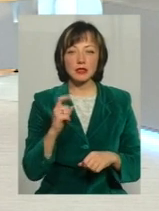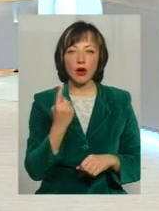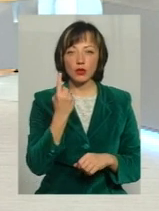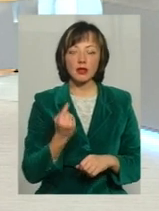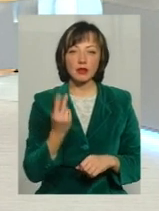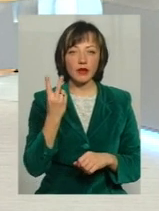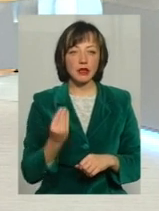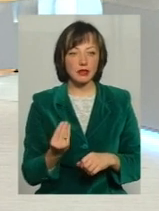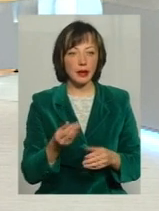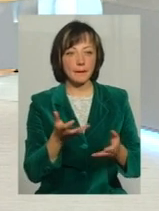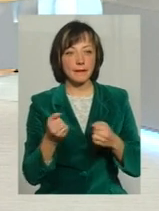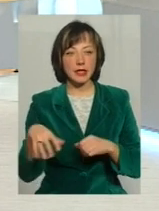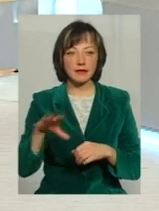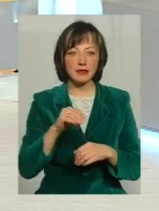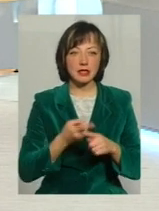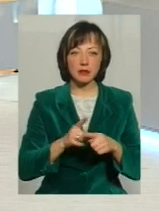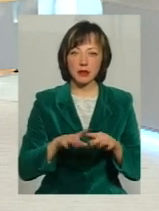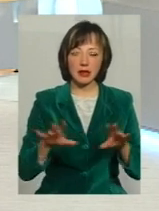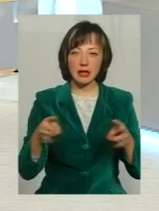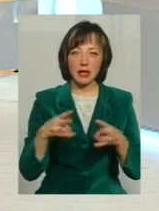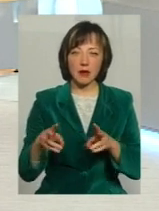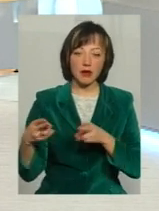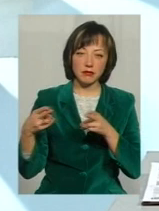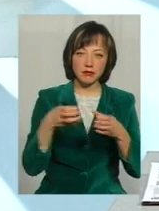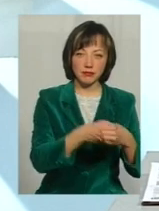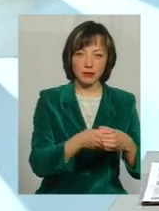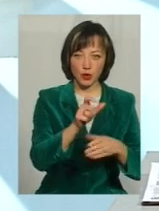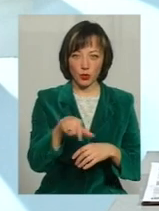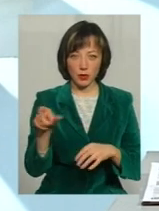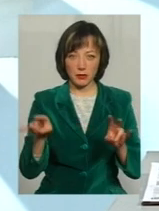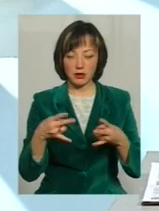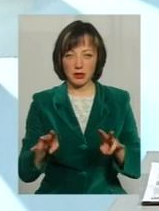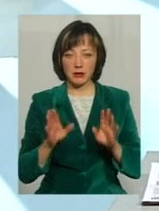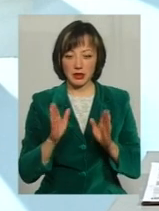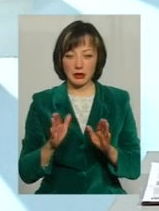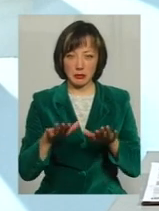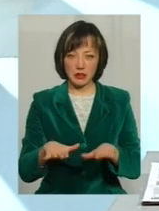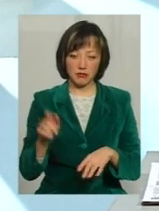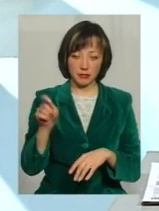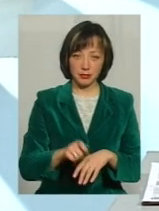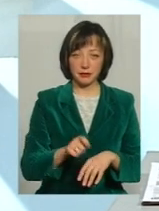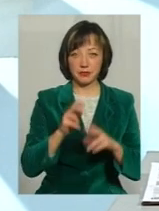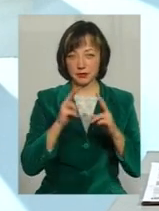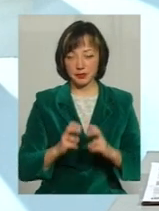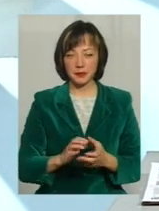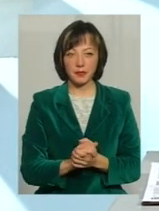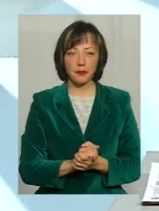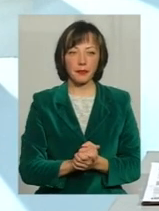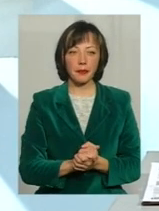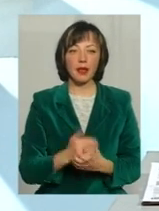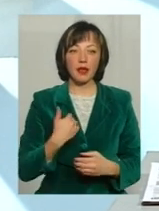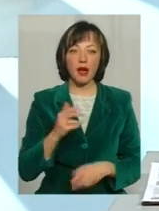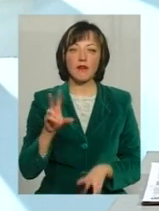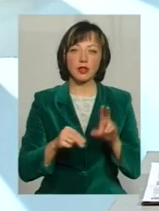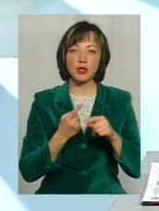-два дні прийняти всіх людей на місці і людям не треба якось виїжджати Це, дійсно, з точки зору керівництва, це, я вважаю, це